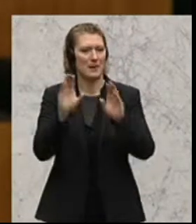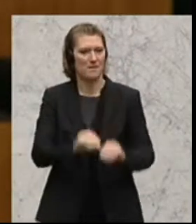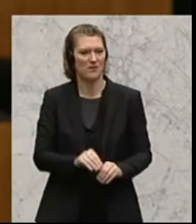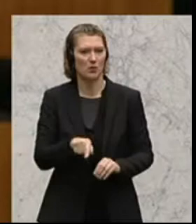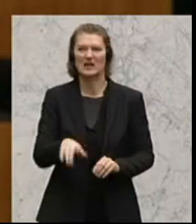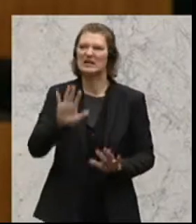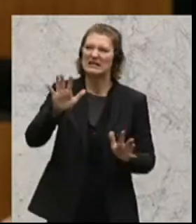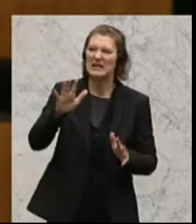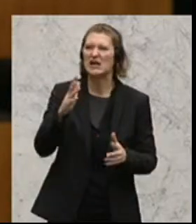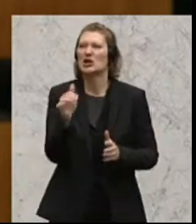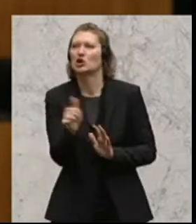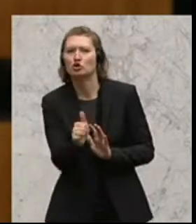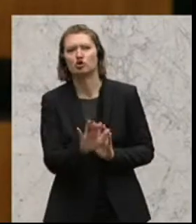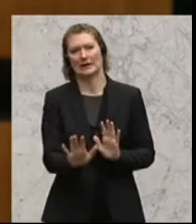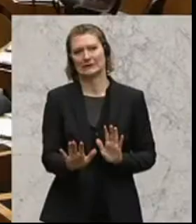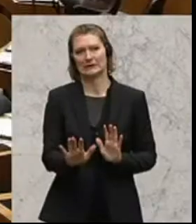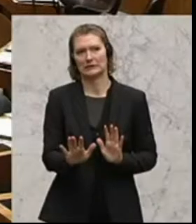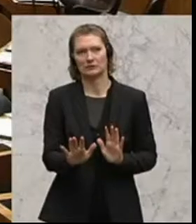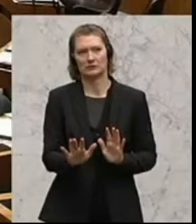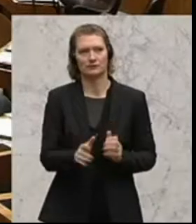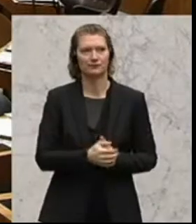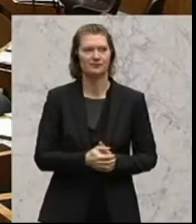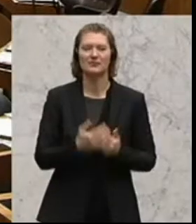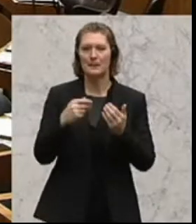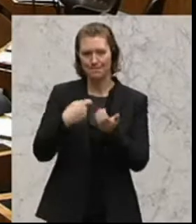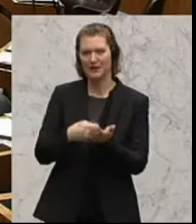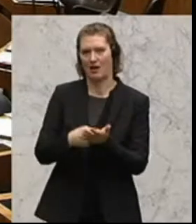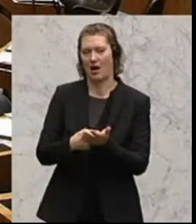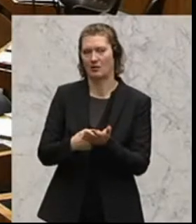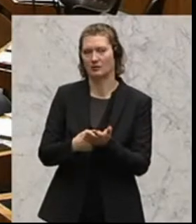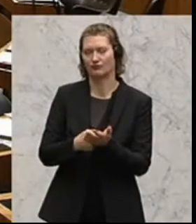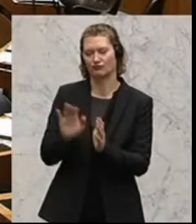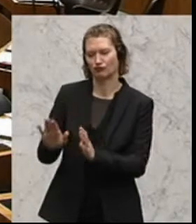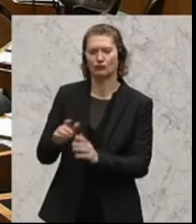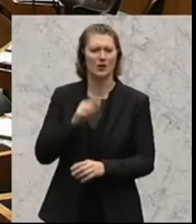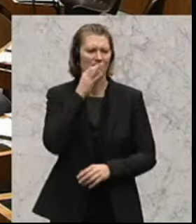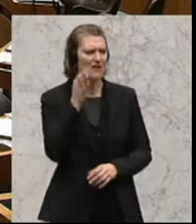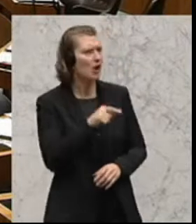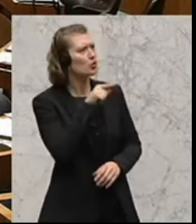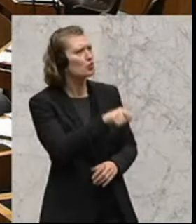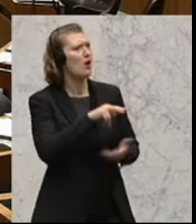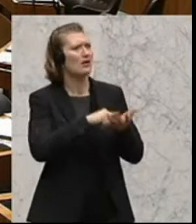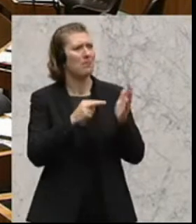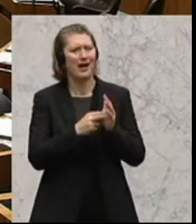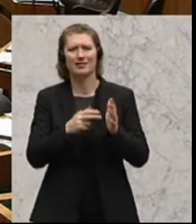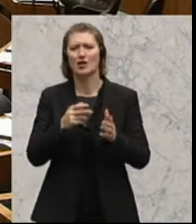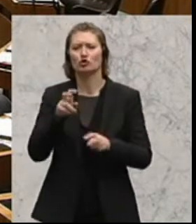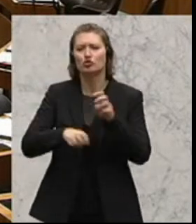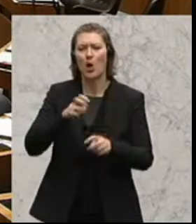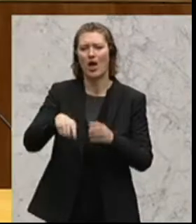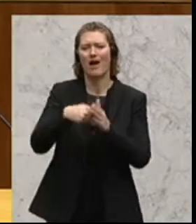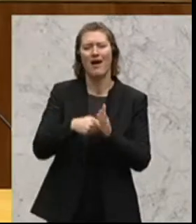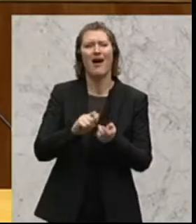sehr grob geschätzter Wert sein kann. Daher meine Frage, wie wollen Sie die geplante Steuerreform gegenfinanzieren, wenn Sie